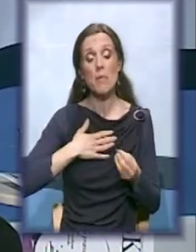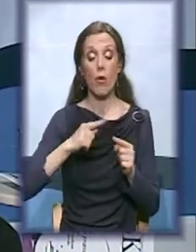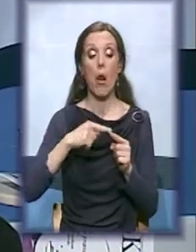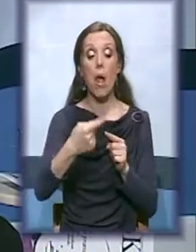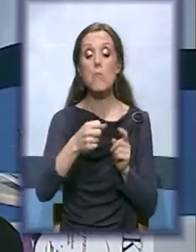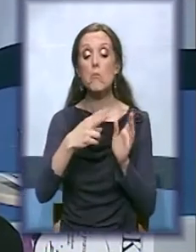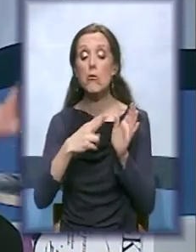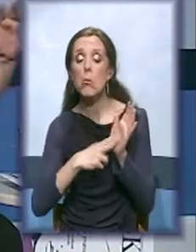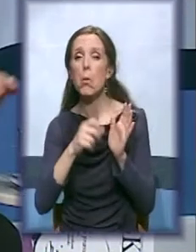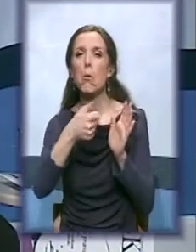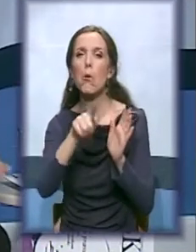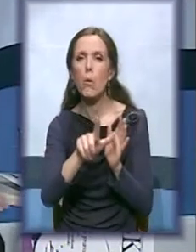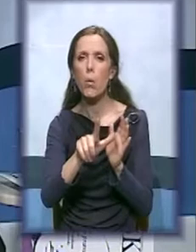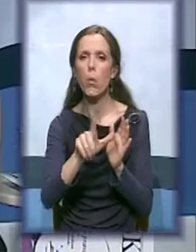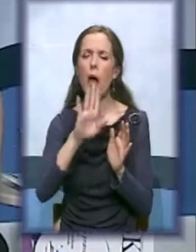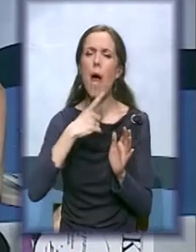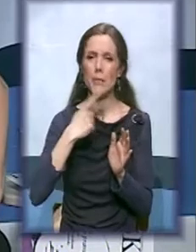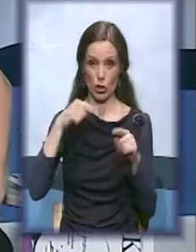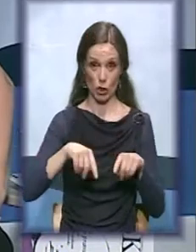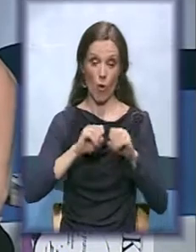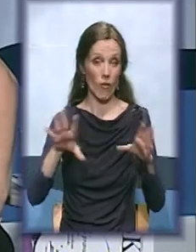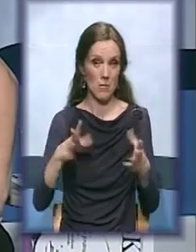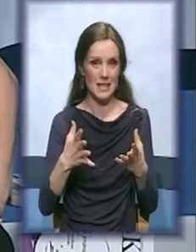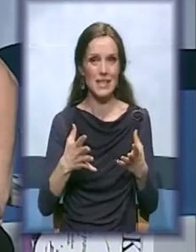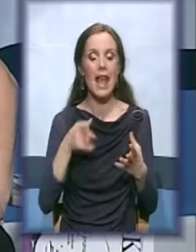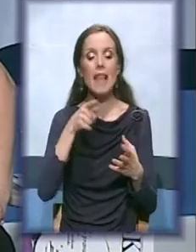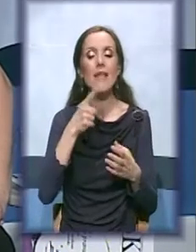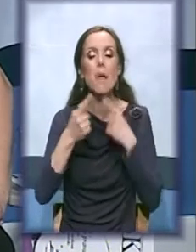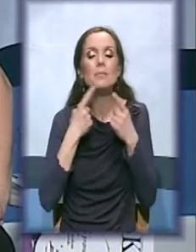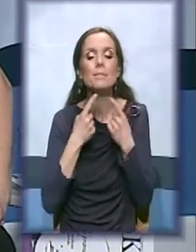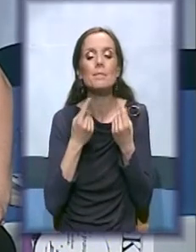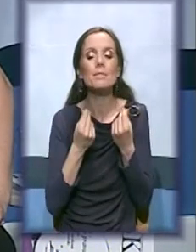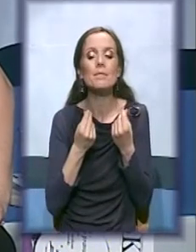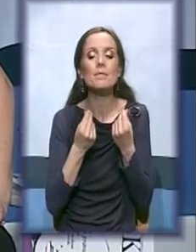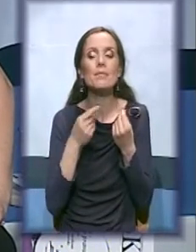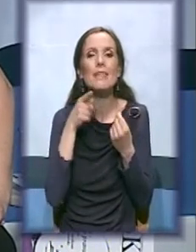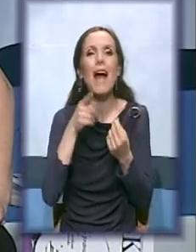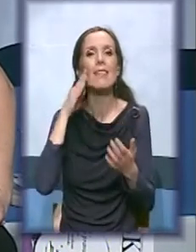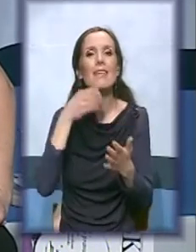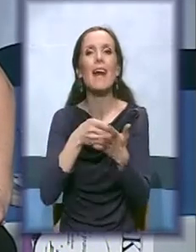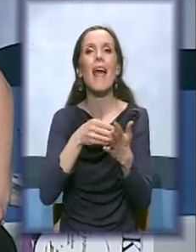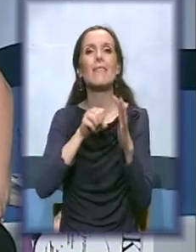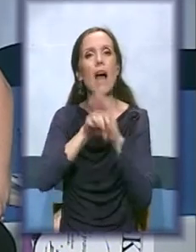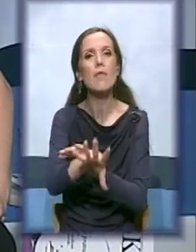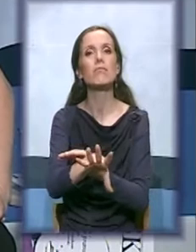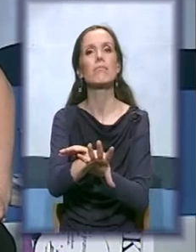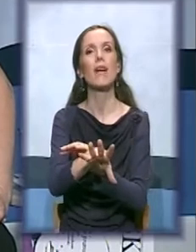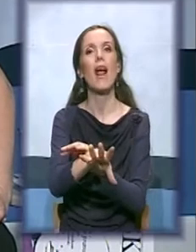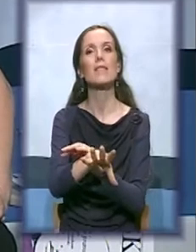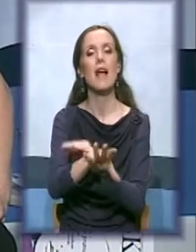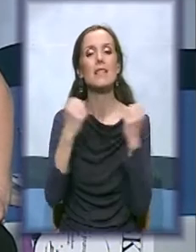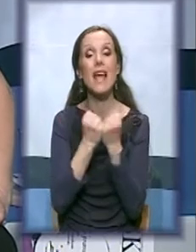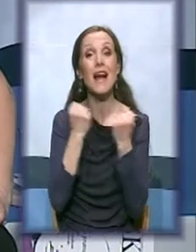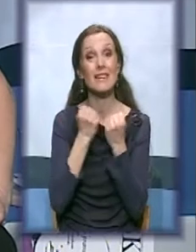mesecu, a pričat ćemo i tokom emisije, se pozabavimo tim direktnim realizacijama aktivnosti koje će